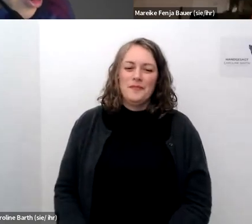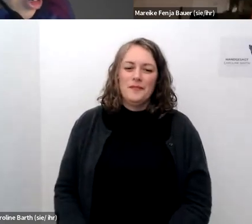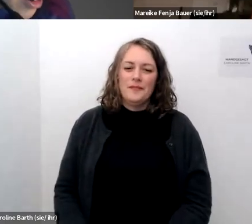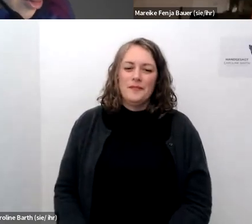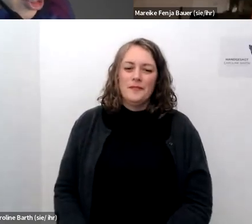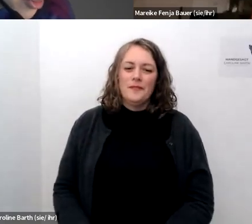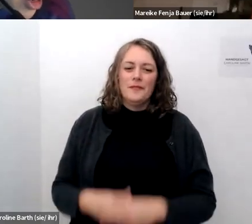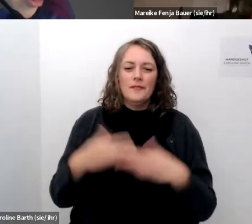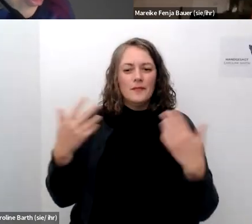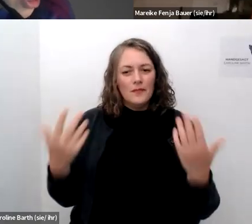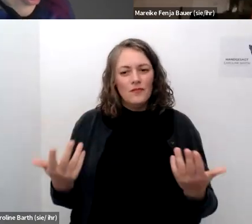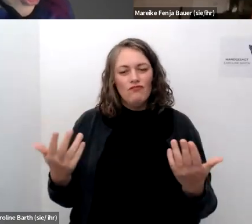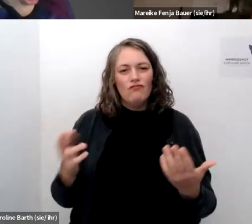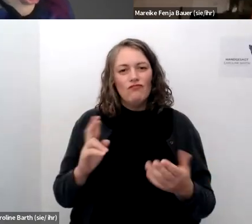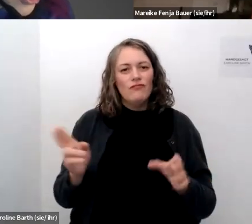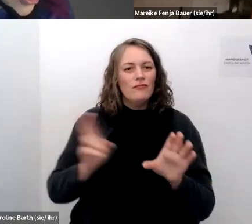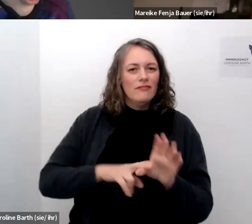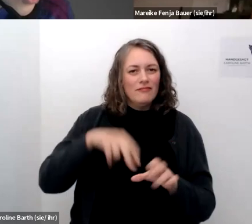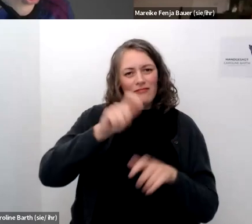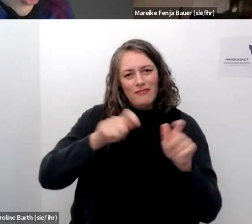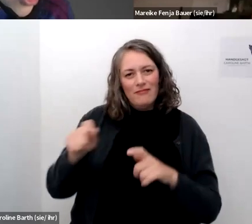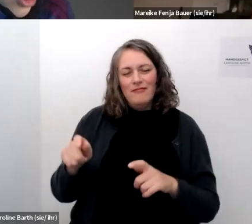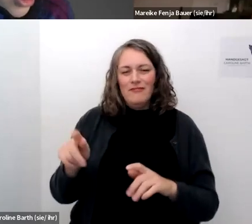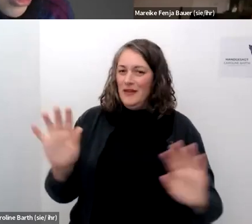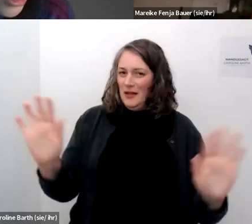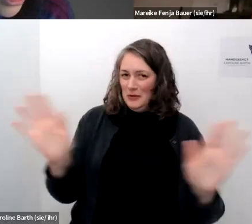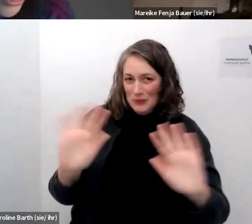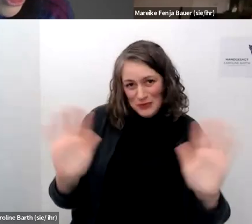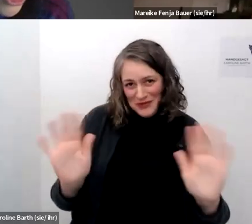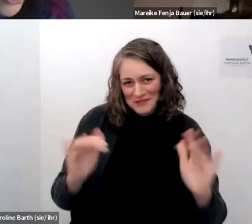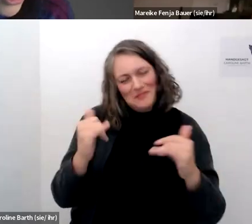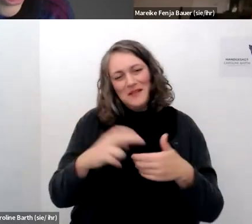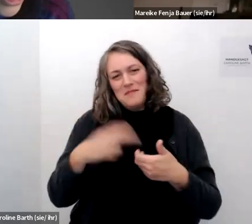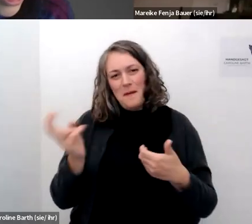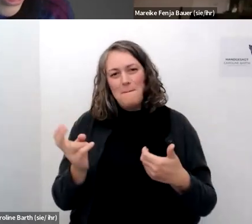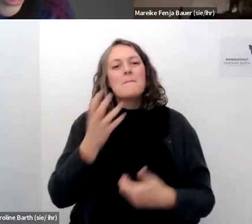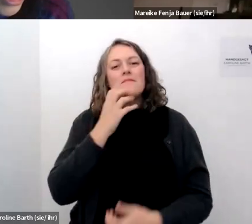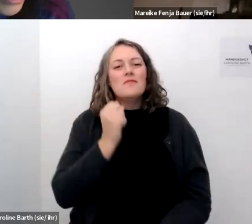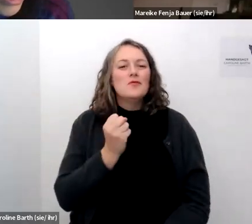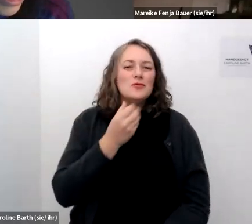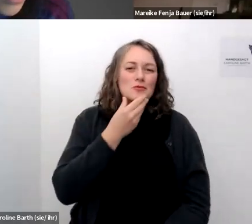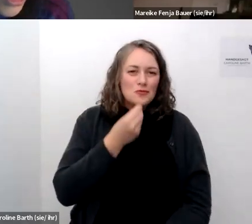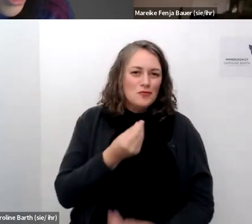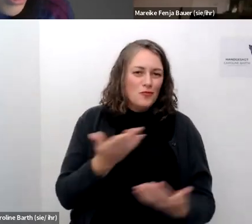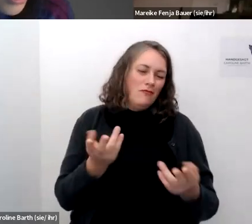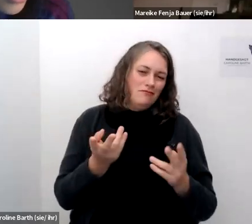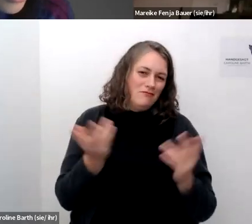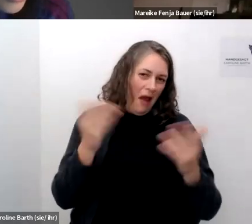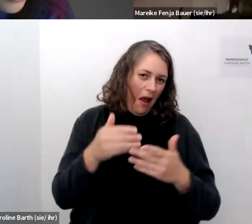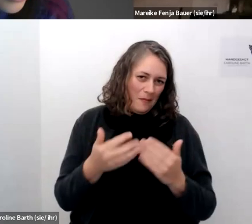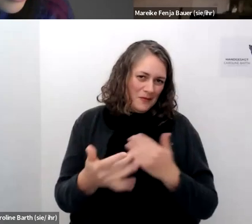teilnehmenden einfach schon mal verabschieden ich wünsche euch einen schönen restabend